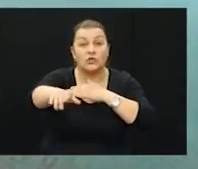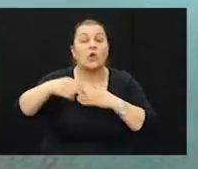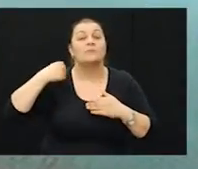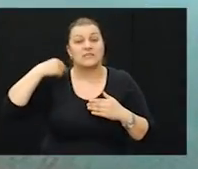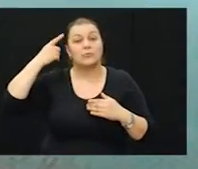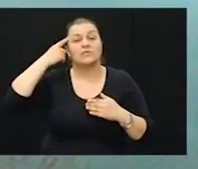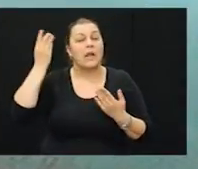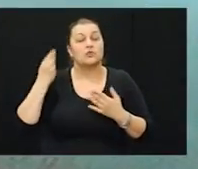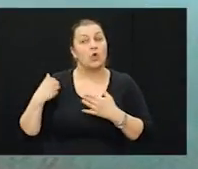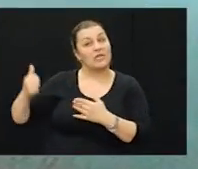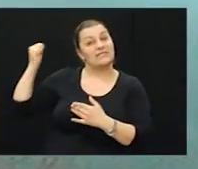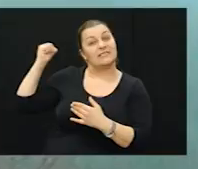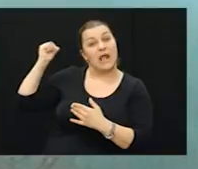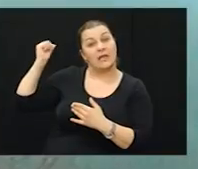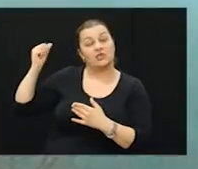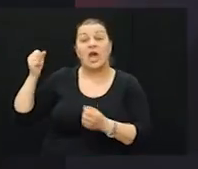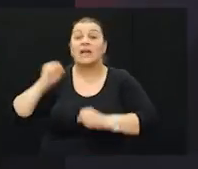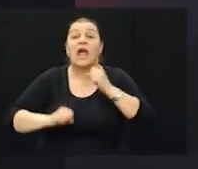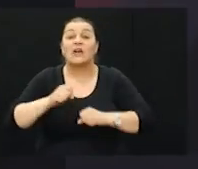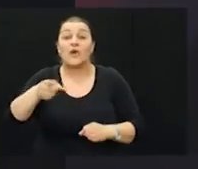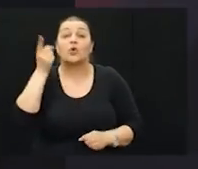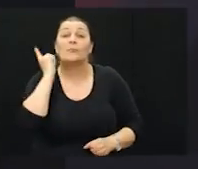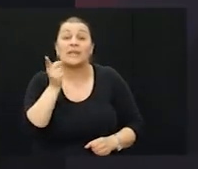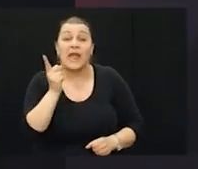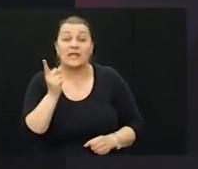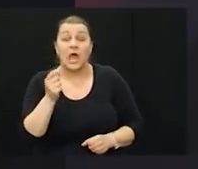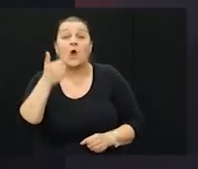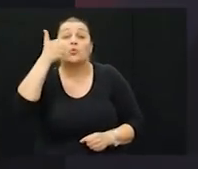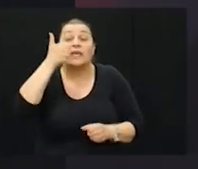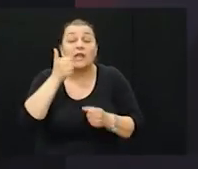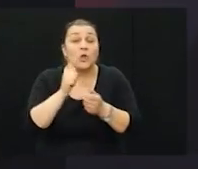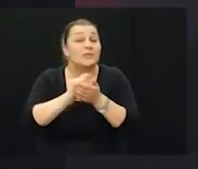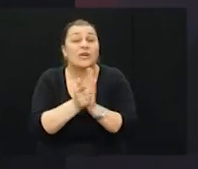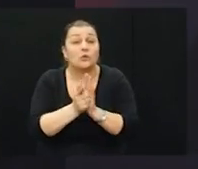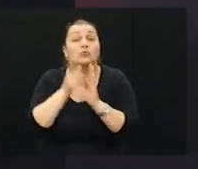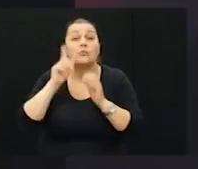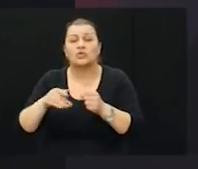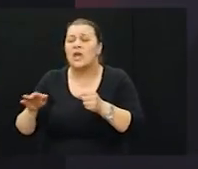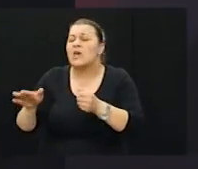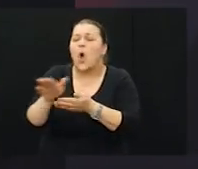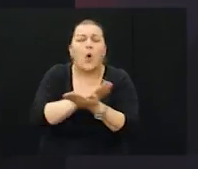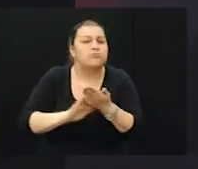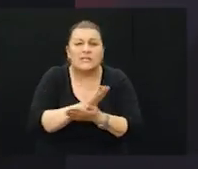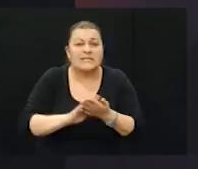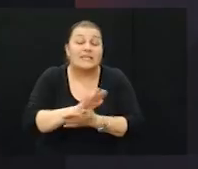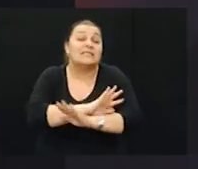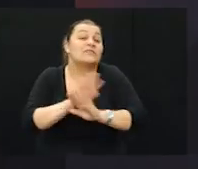znali što je iza naših leđa i kakva je prijetnja koja može u jednom trenutku prebrisati sve ono što su generacije u cetenskoj